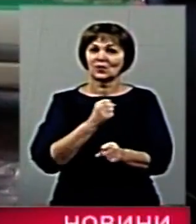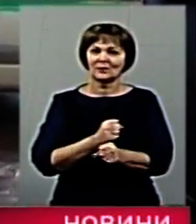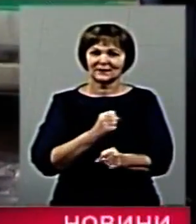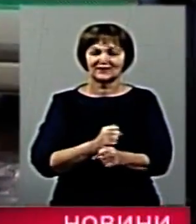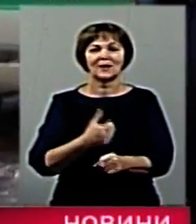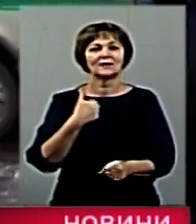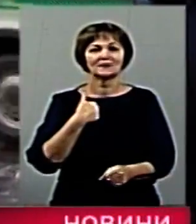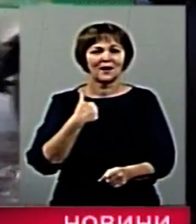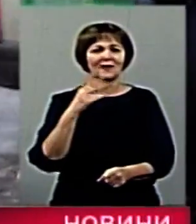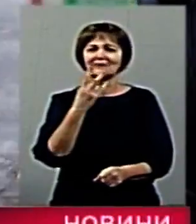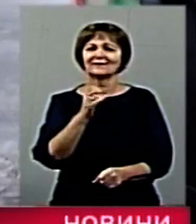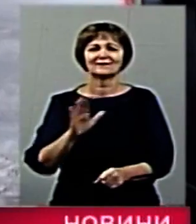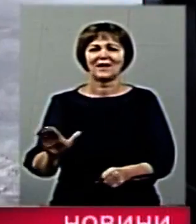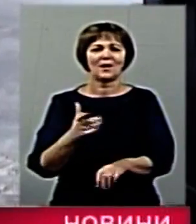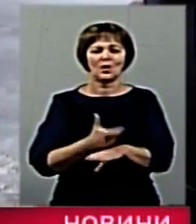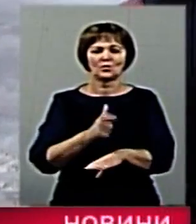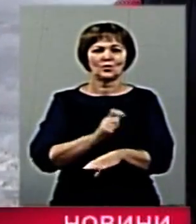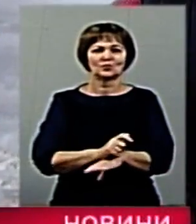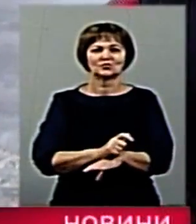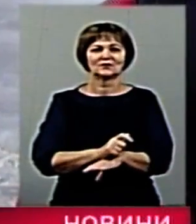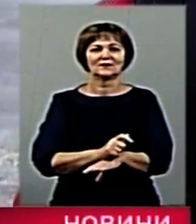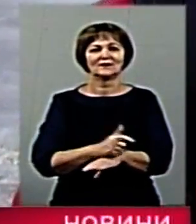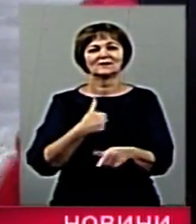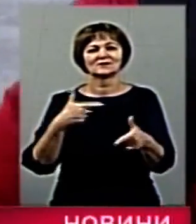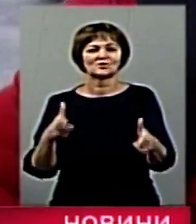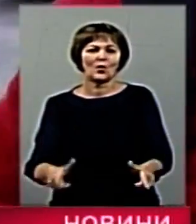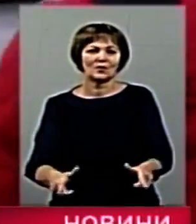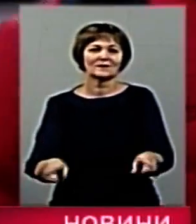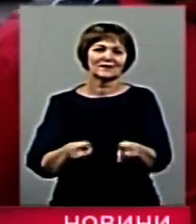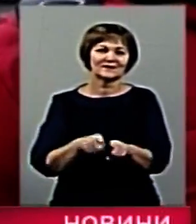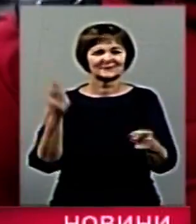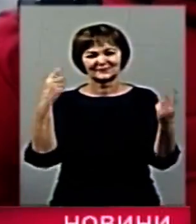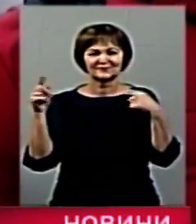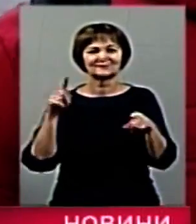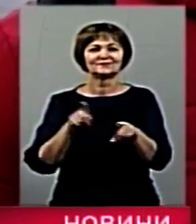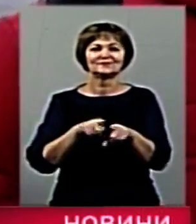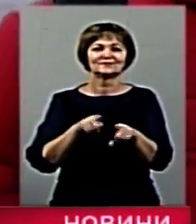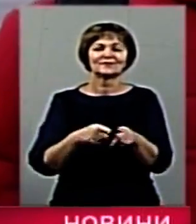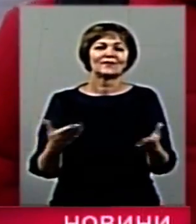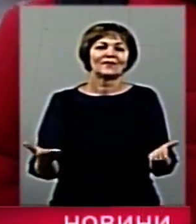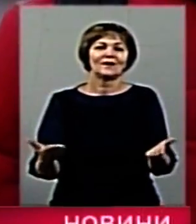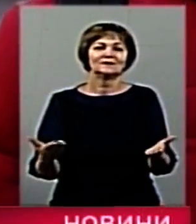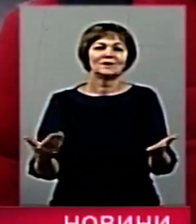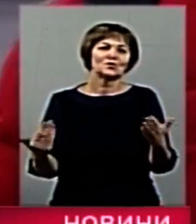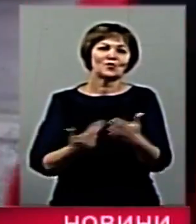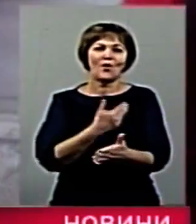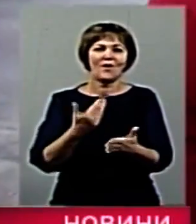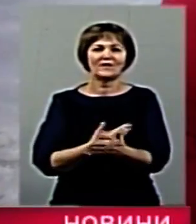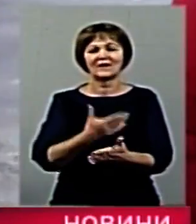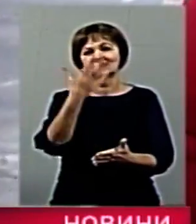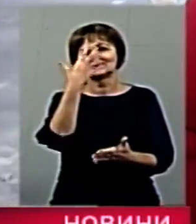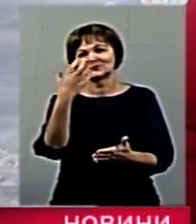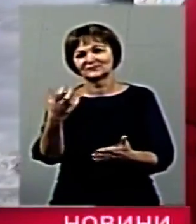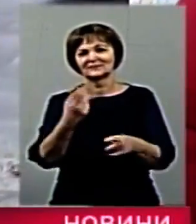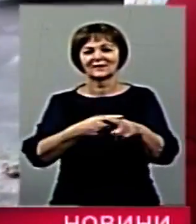Я не дуже влюбляю ці новітні бренди, ну не бренди, а флешмоби,